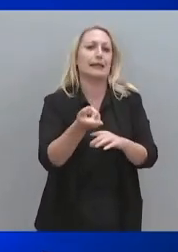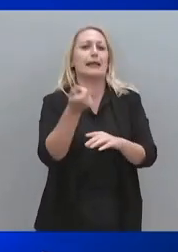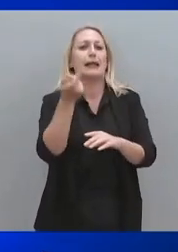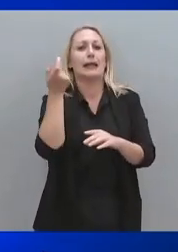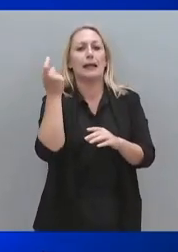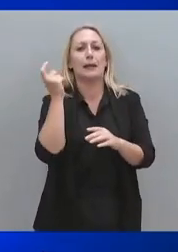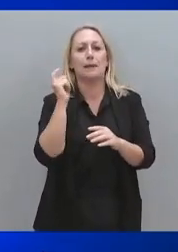επαρκής απαντήσης.